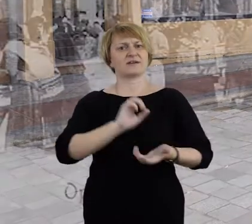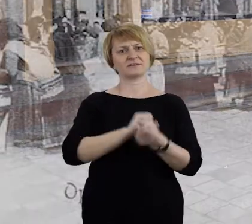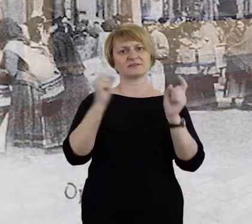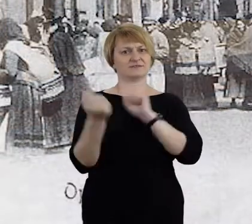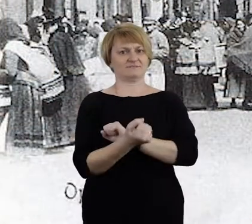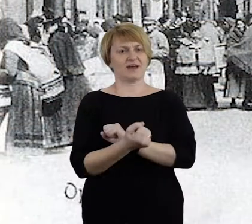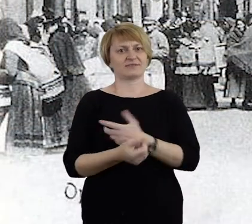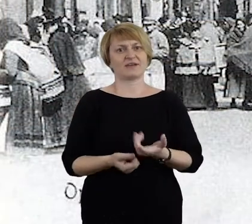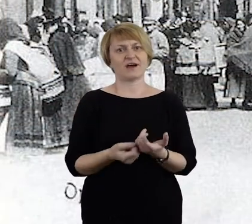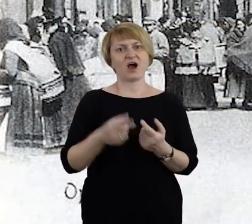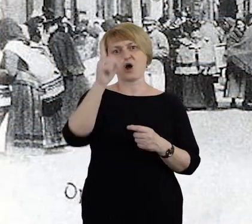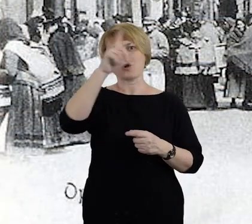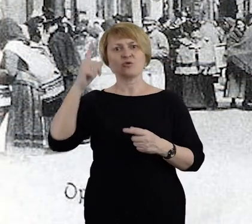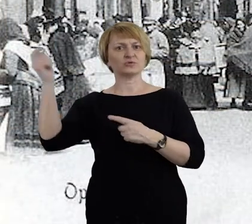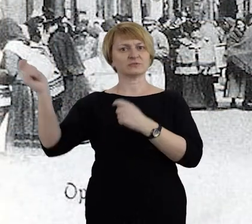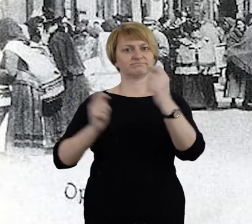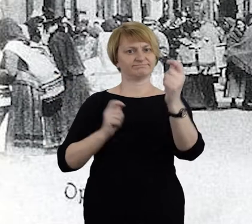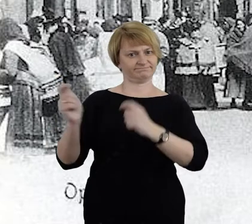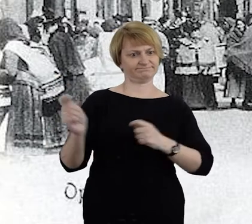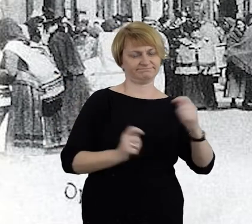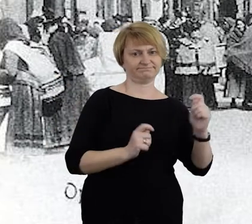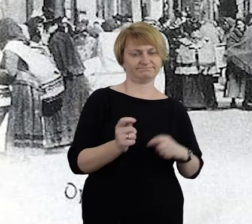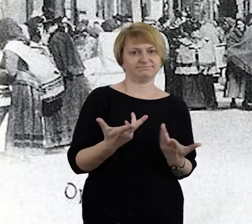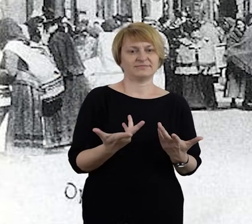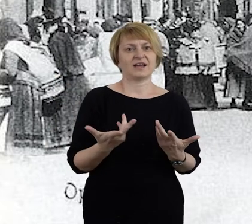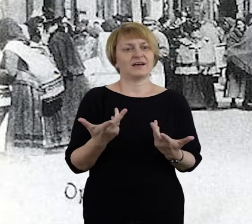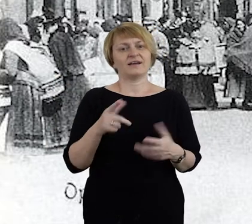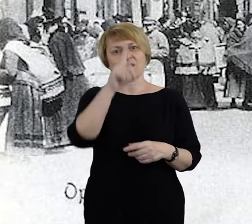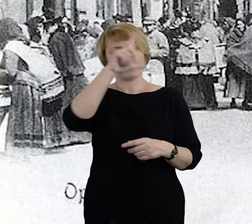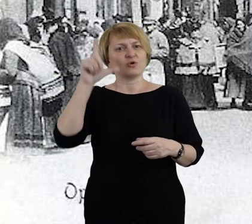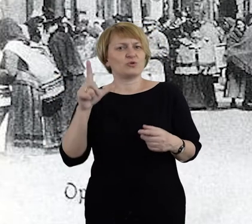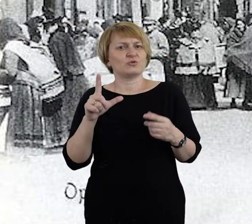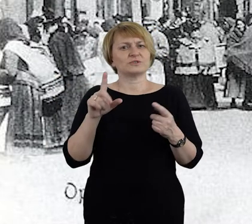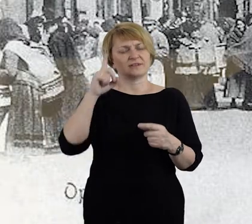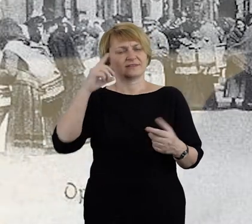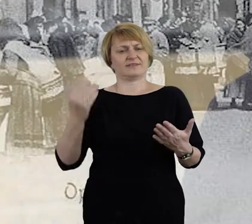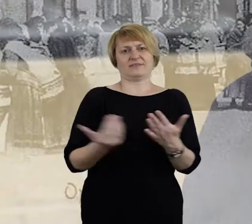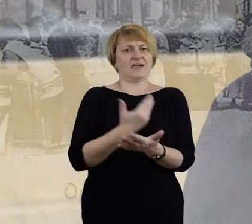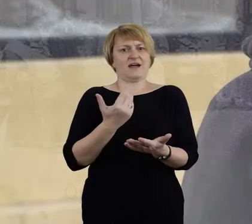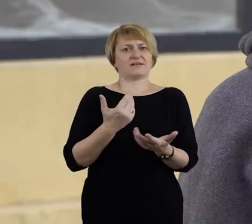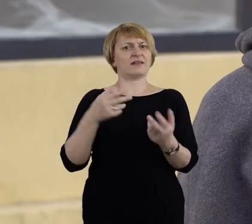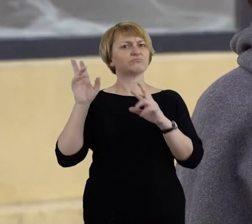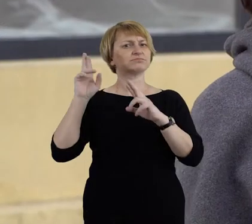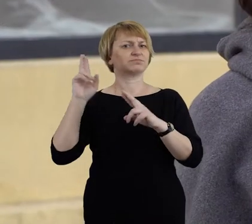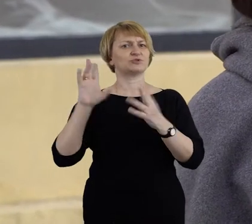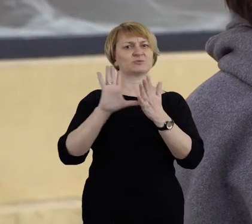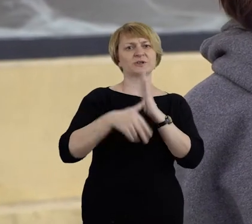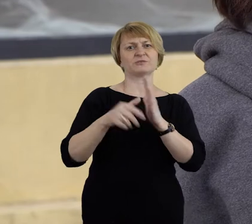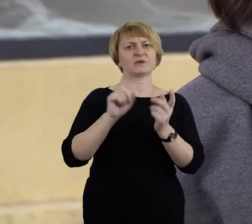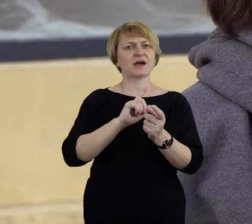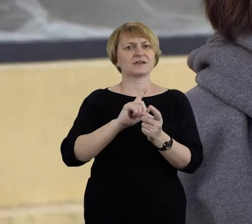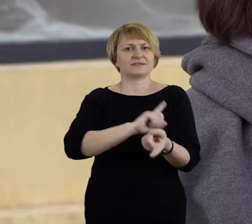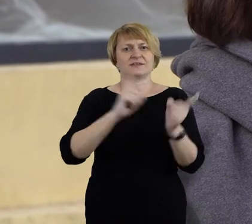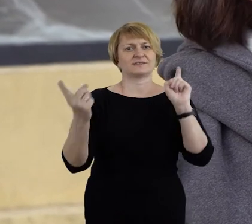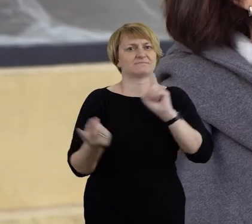Ludność okoliczna, która przywoziła tu swoje towary, zmieniała nagle brzmienie tego